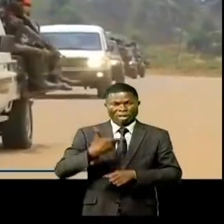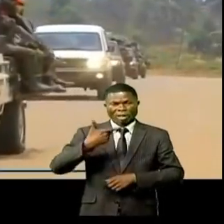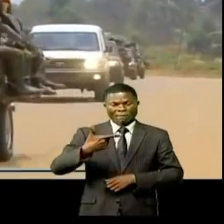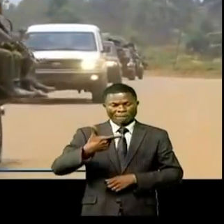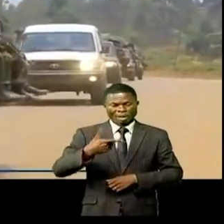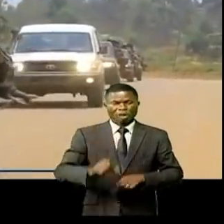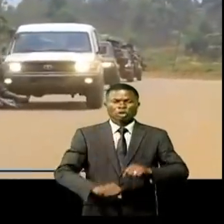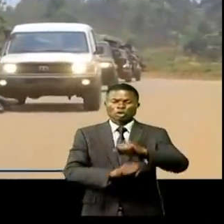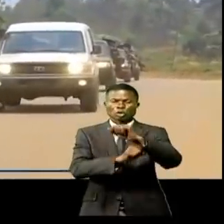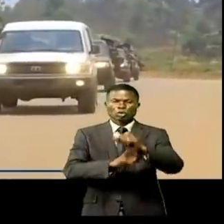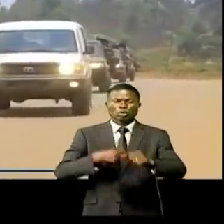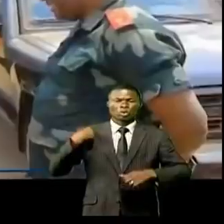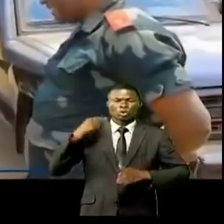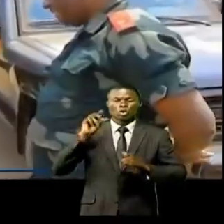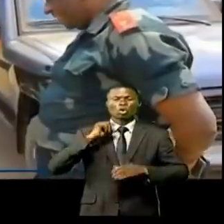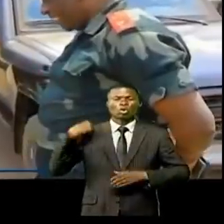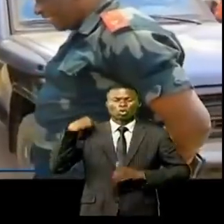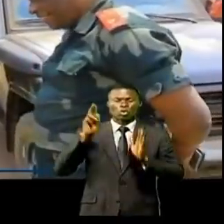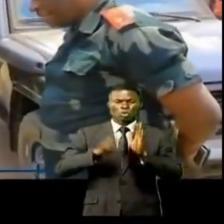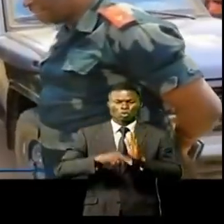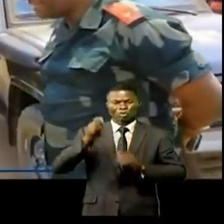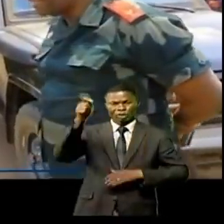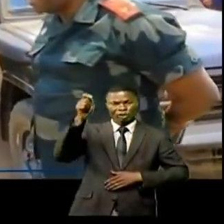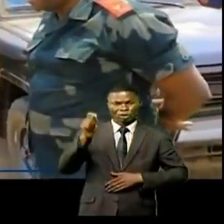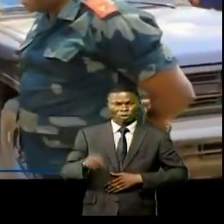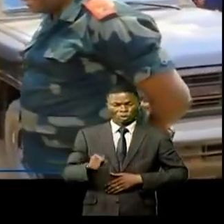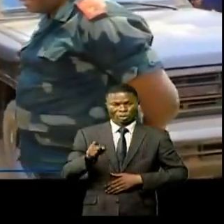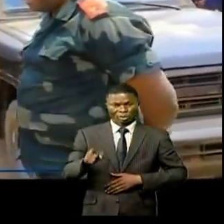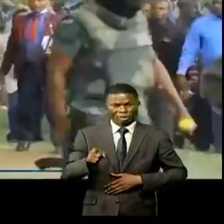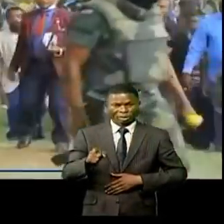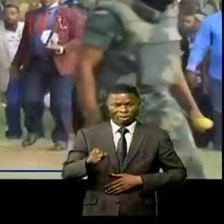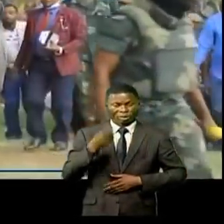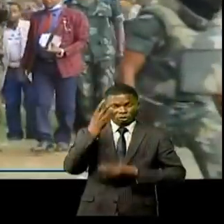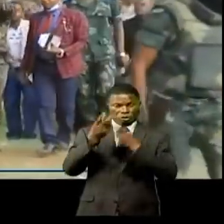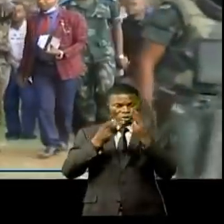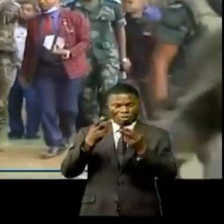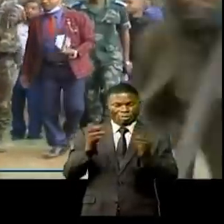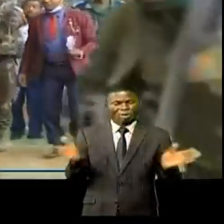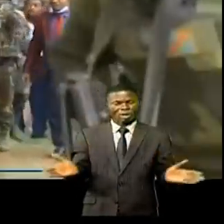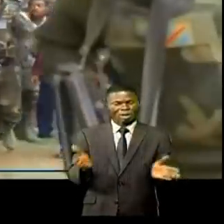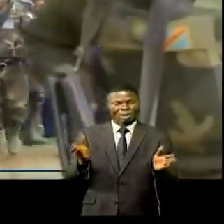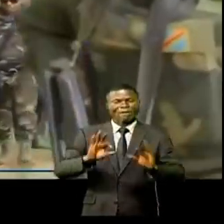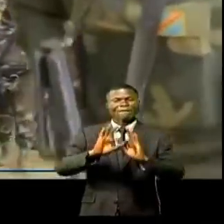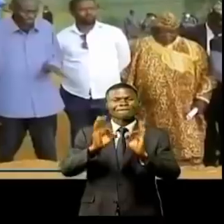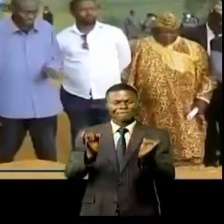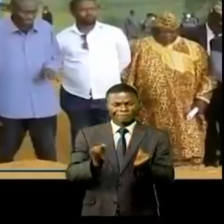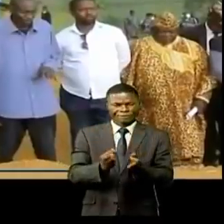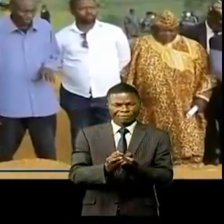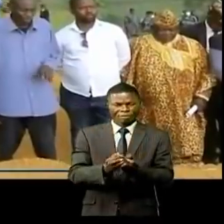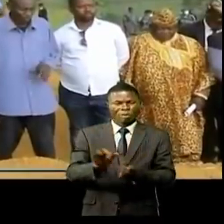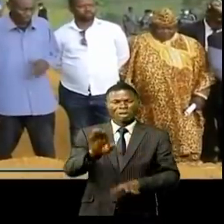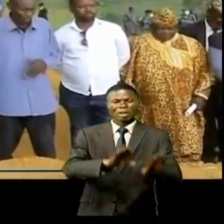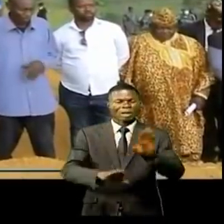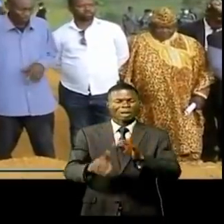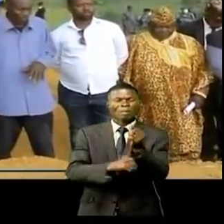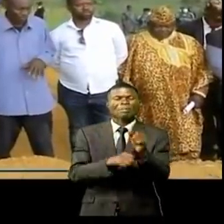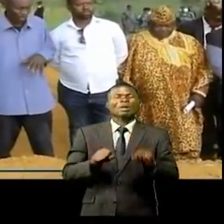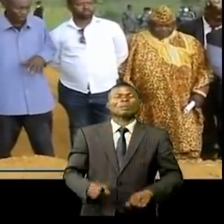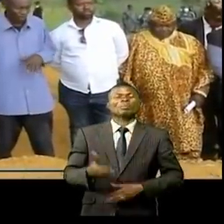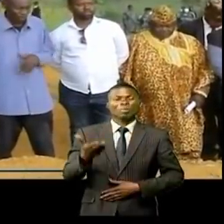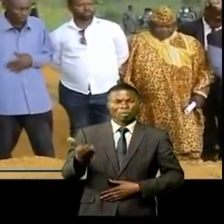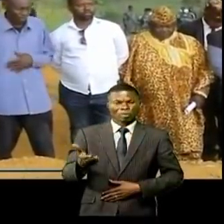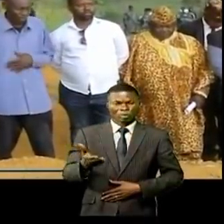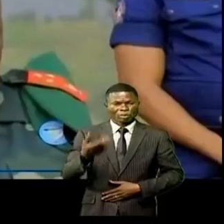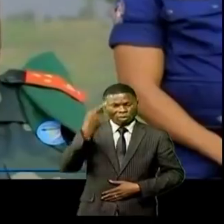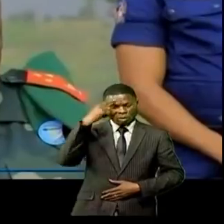assistance du gouverneur militaire de Litori. C'était l'occasion de sa visite de réconfort moral et de récuillement aux tombes des victimes. L